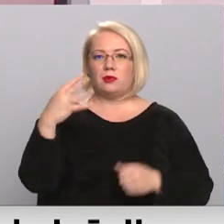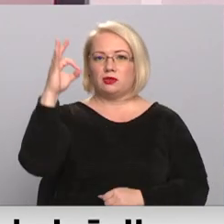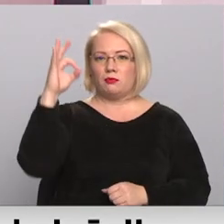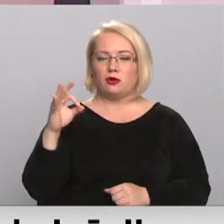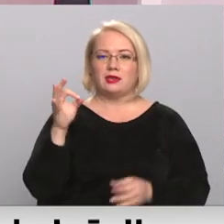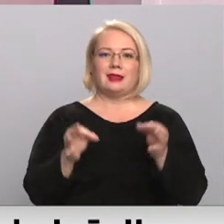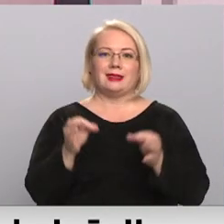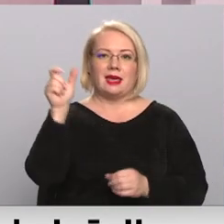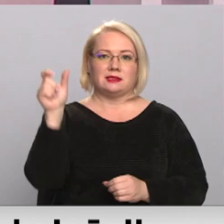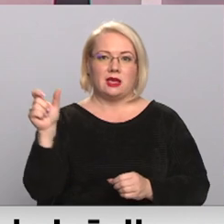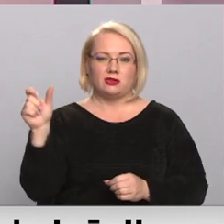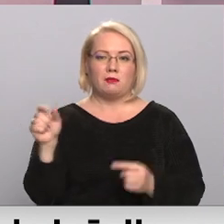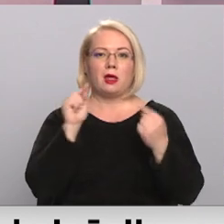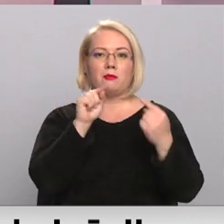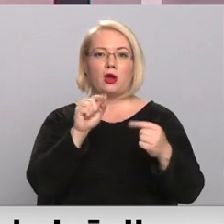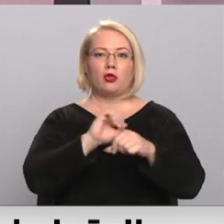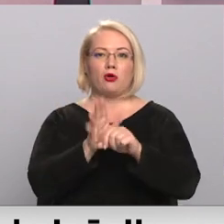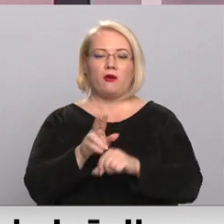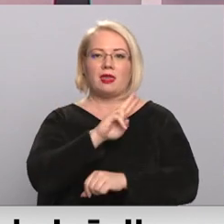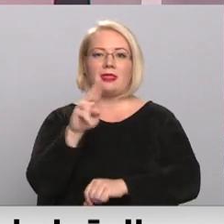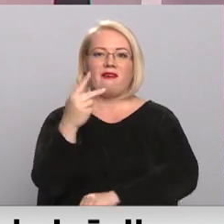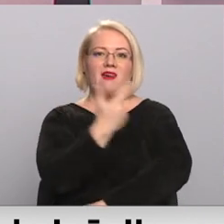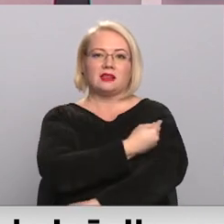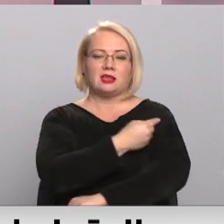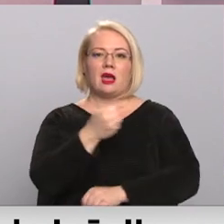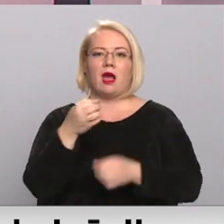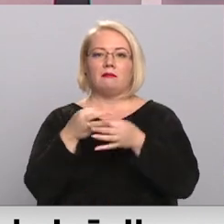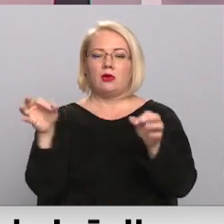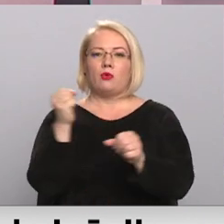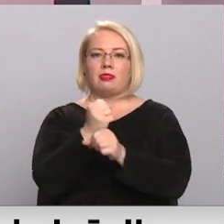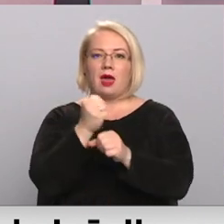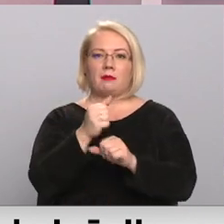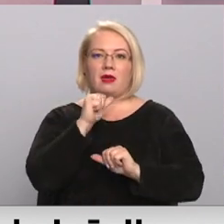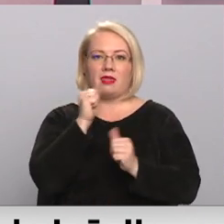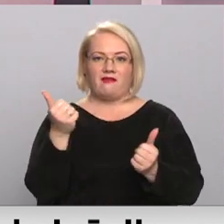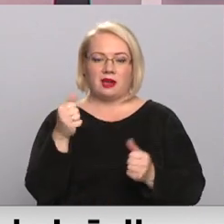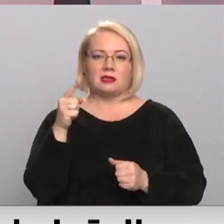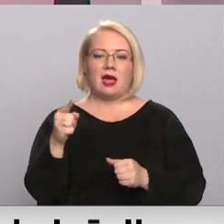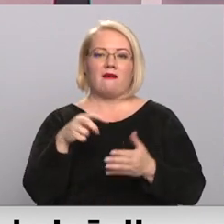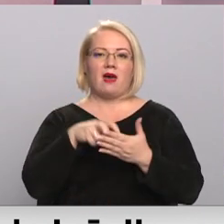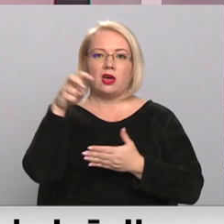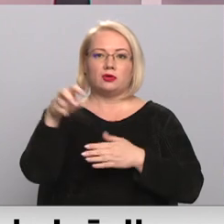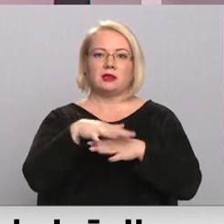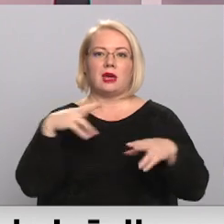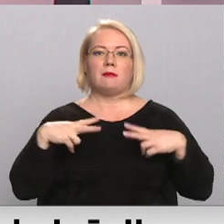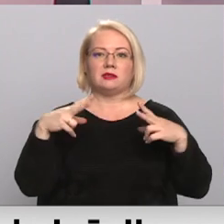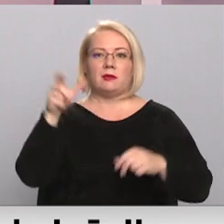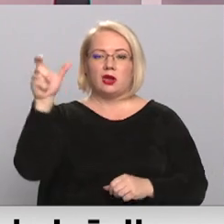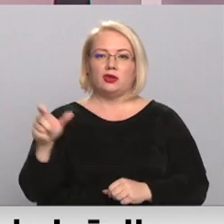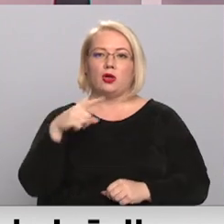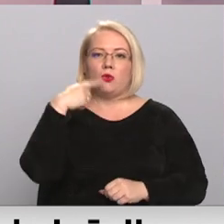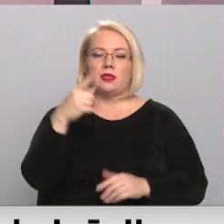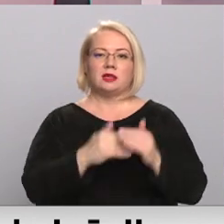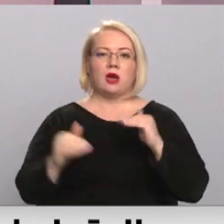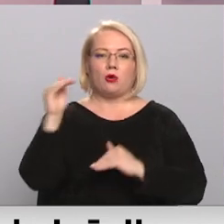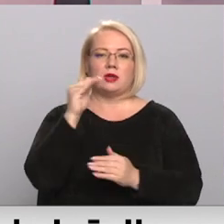tiesnešu, taču pret Covid nevakcinētos atstādināt no darba nevarēs. Tā vēstulē saimas priekšsādētāja norādīs augstākās tiesas